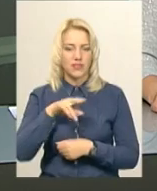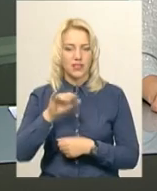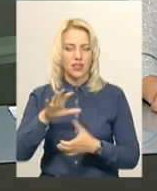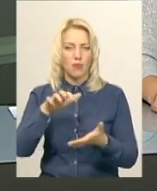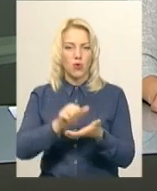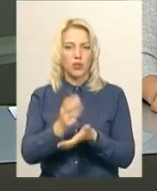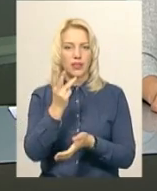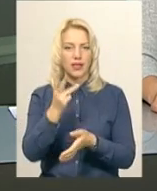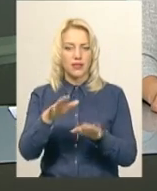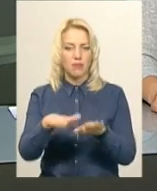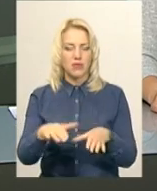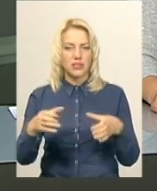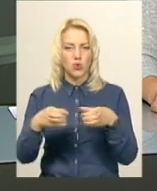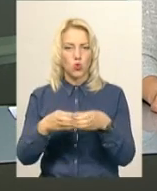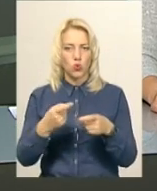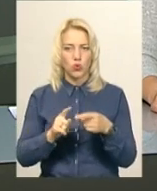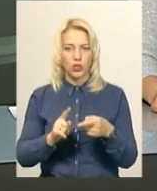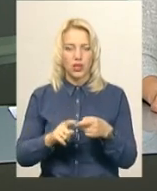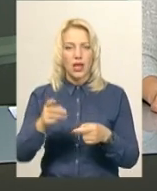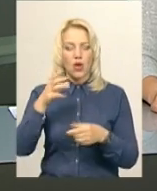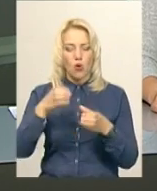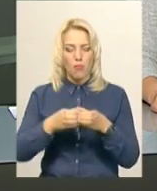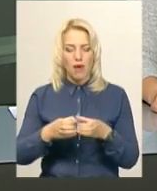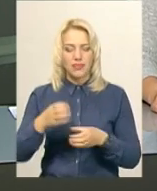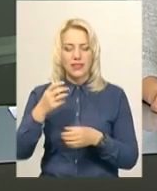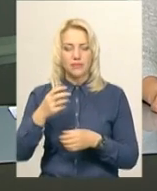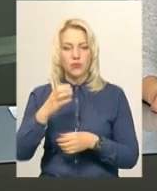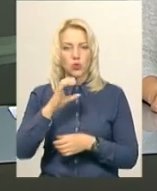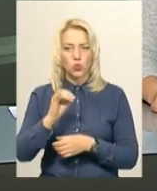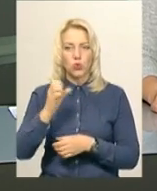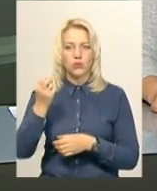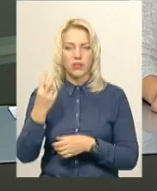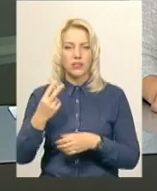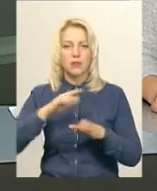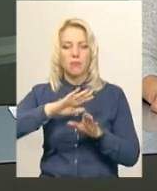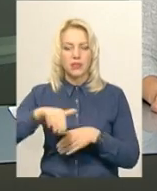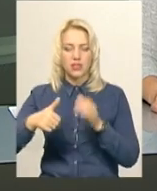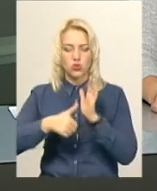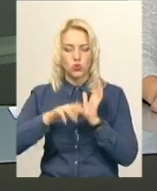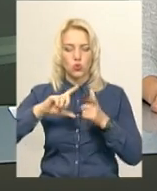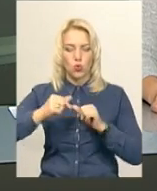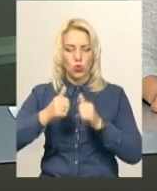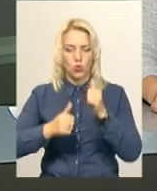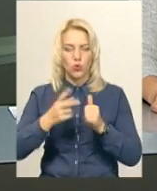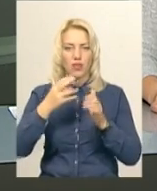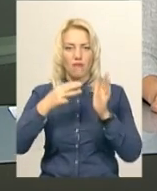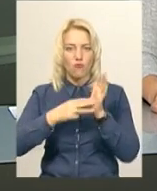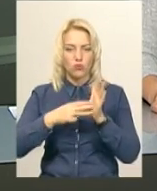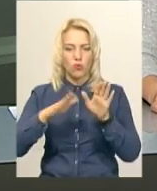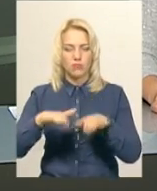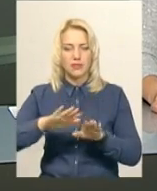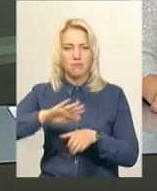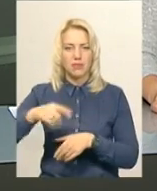третє місце в групі. Команда Хмельницької «Дю США-1» – Ю-17 після шостого туру на восьмому місці після першої ліги.